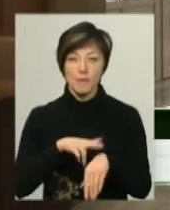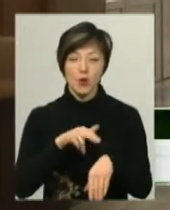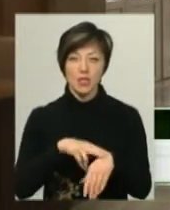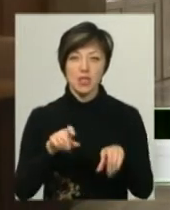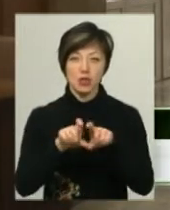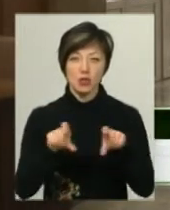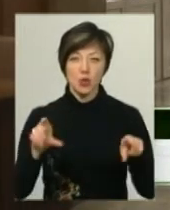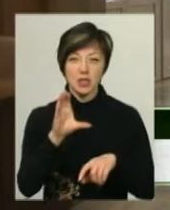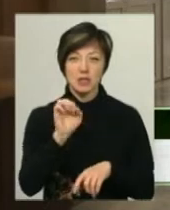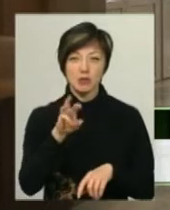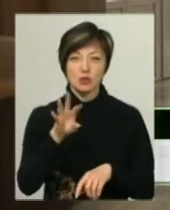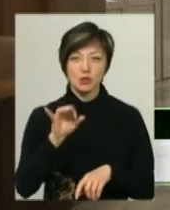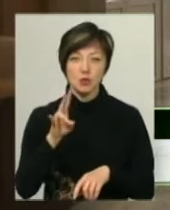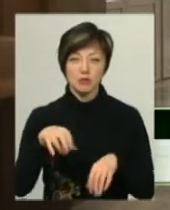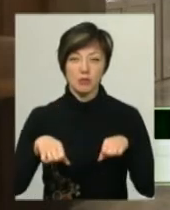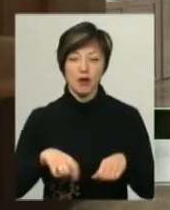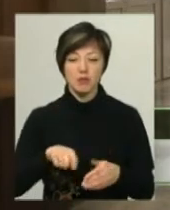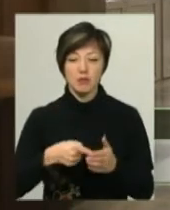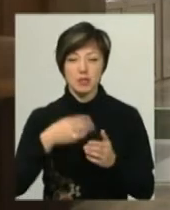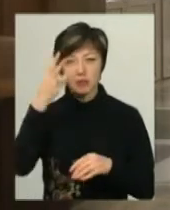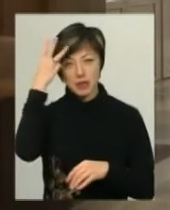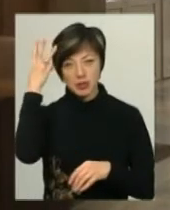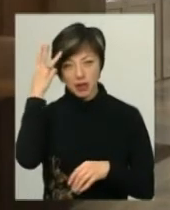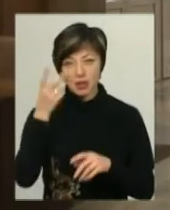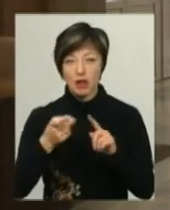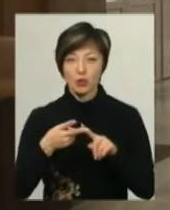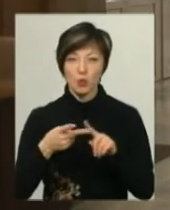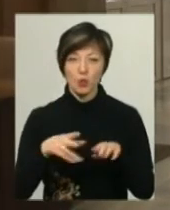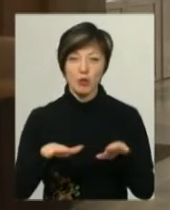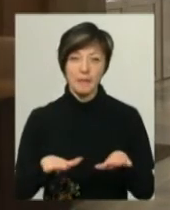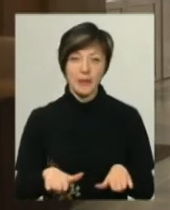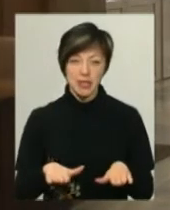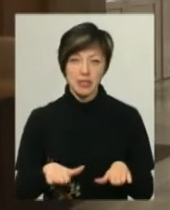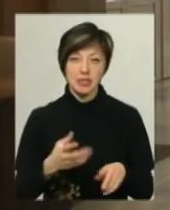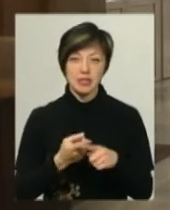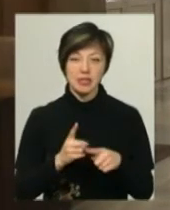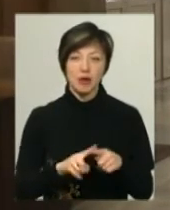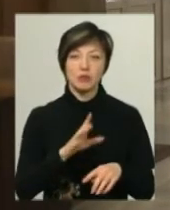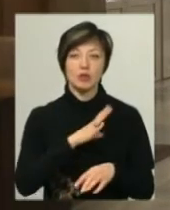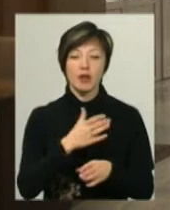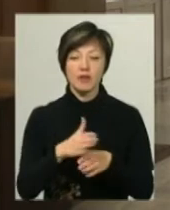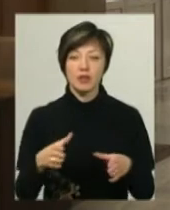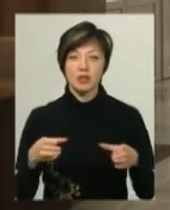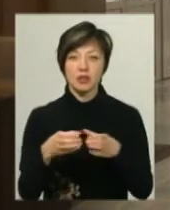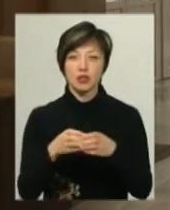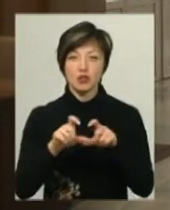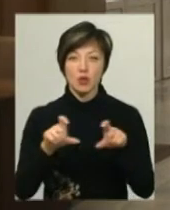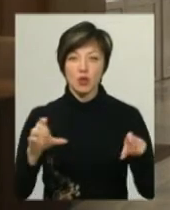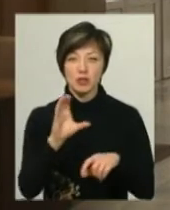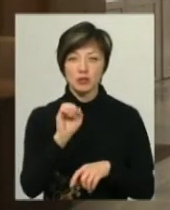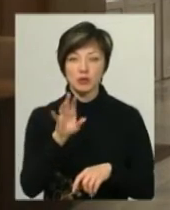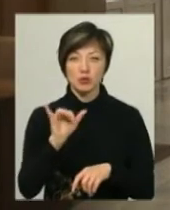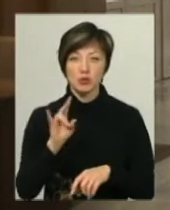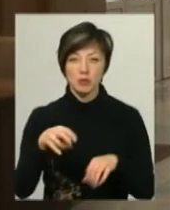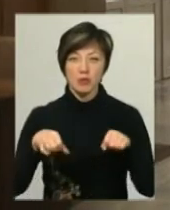школа Самсон право, яка знаходиться в місті Хмельницькому. На другому місці це була філія школи Самсон право з міста